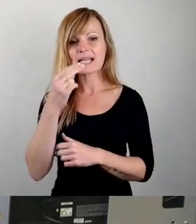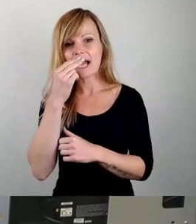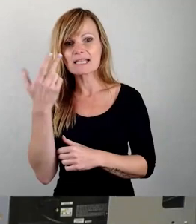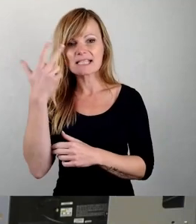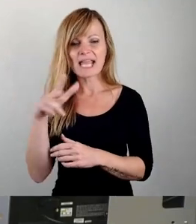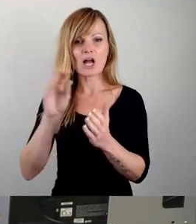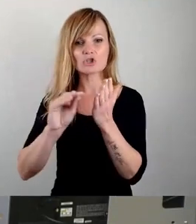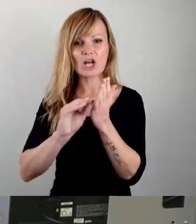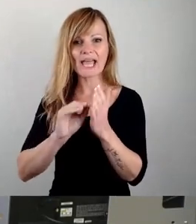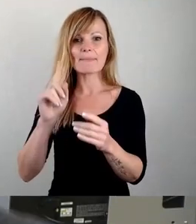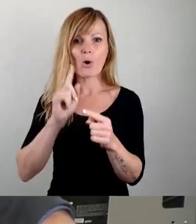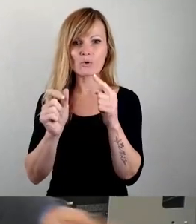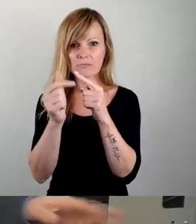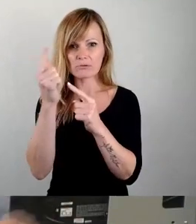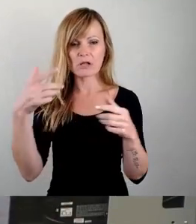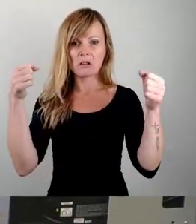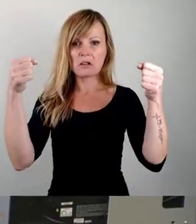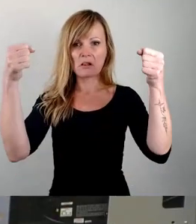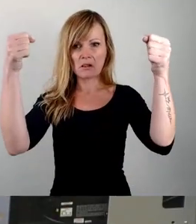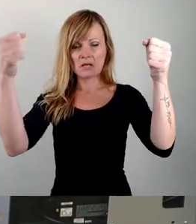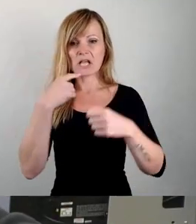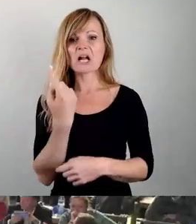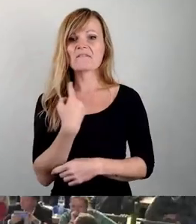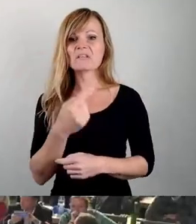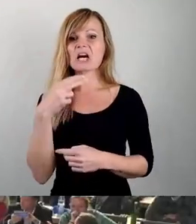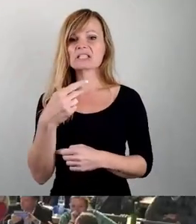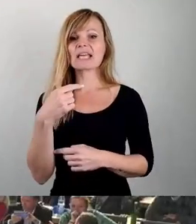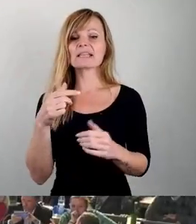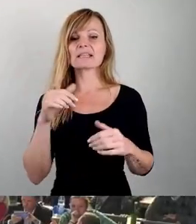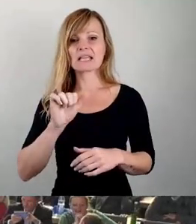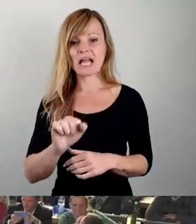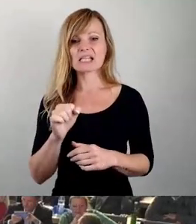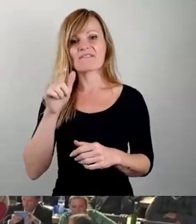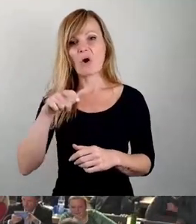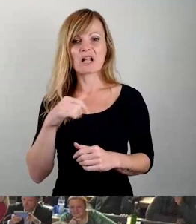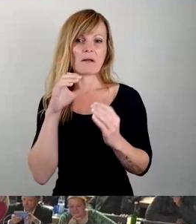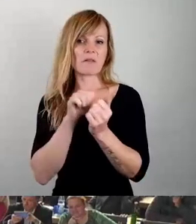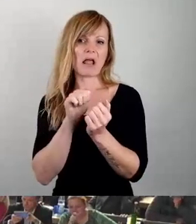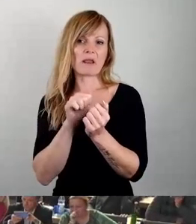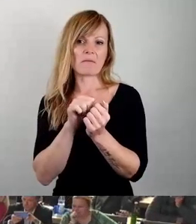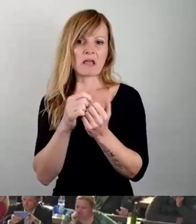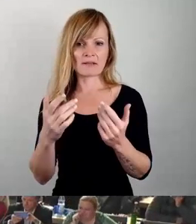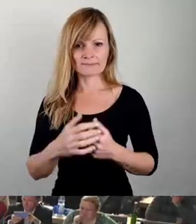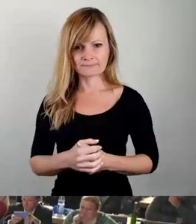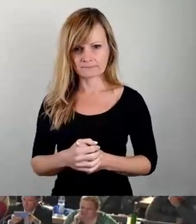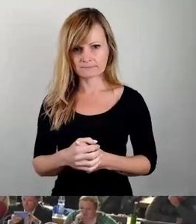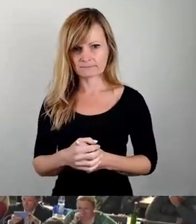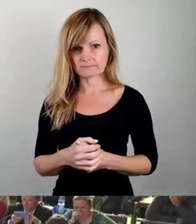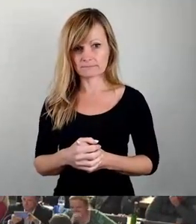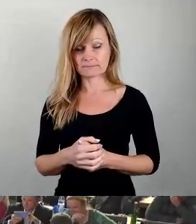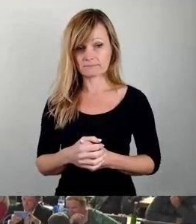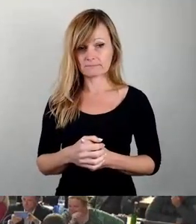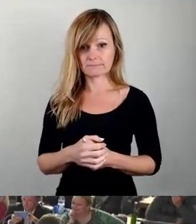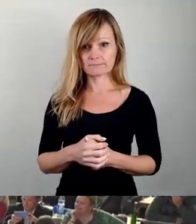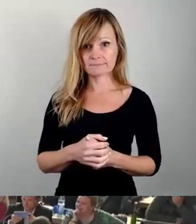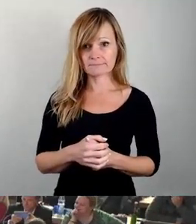die Lande zu ziehen und zu sagen, wir sind erzeugt, ja, blä, blä, blä, ja, so, ja, so, dann machen Sie